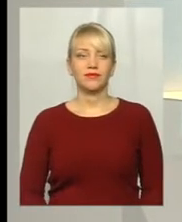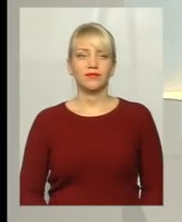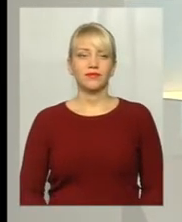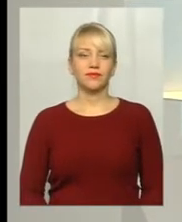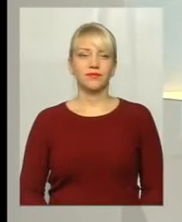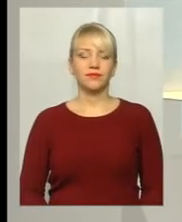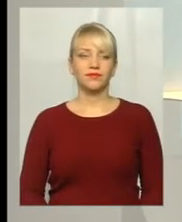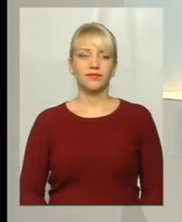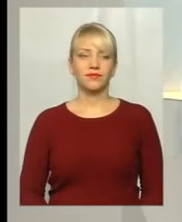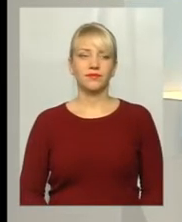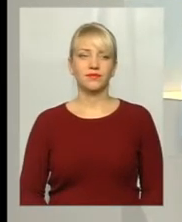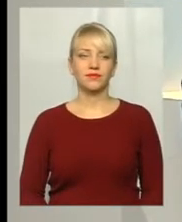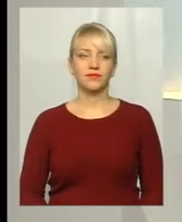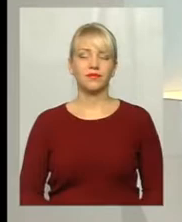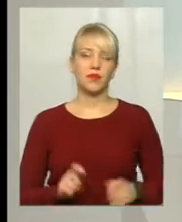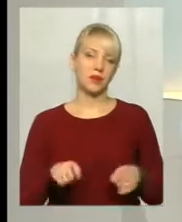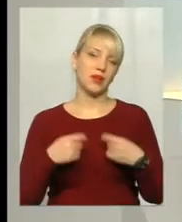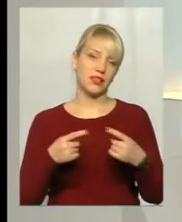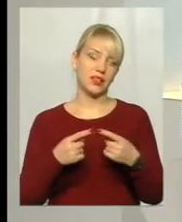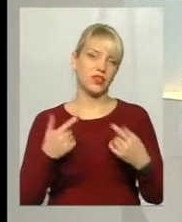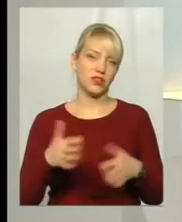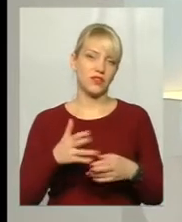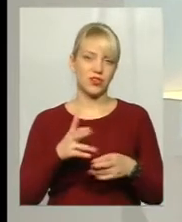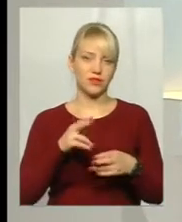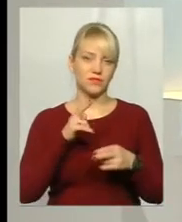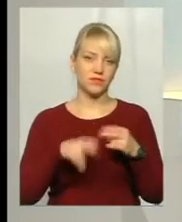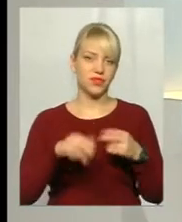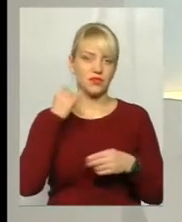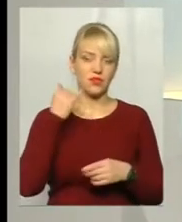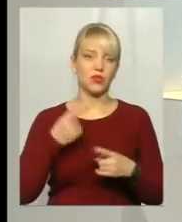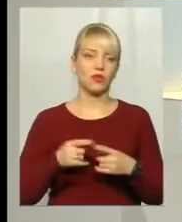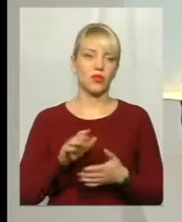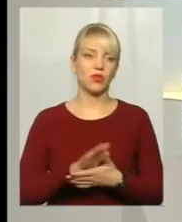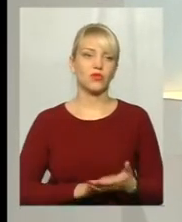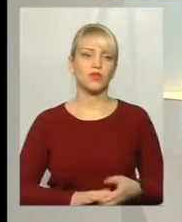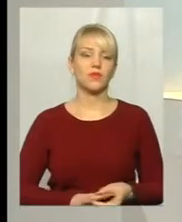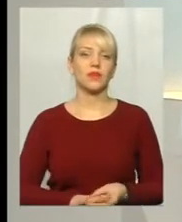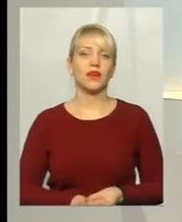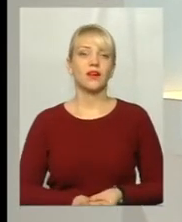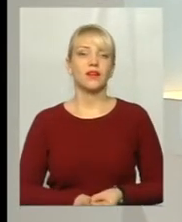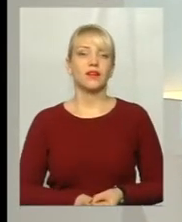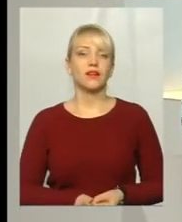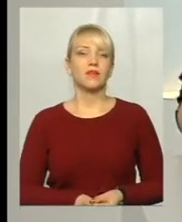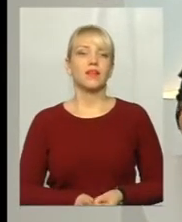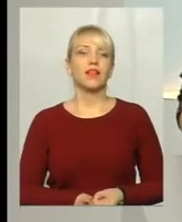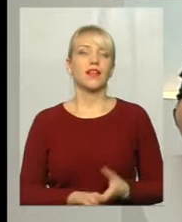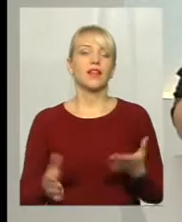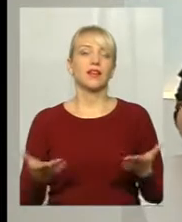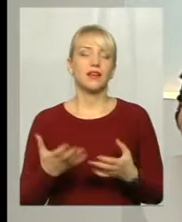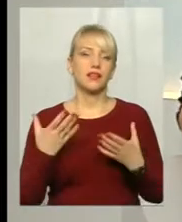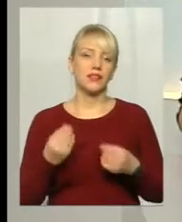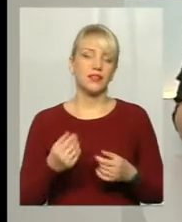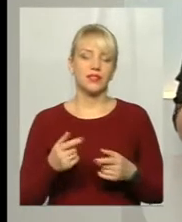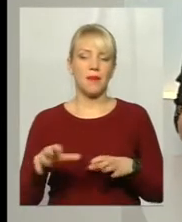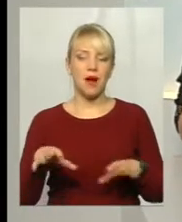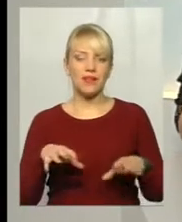Ага, передає режисер, що вже немає дзвінка. Отож, продовжуємо далі. Все ж таки, які ще маніпуляції